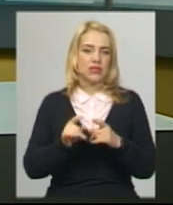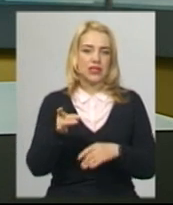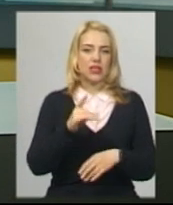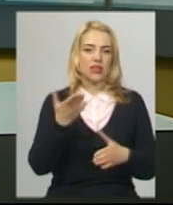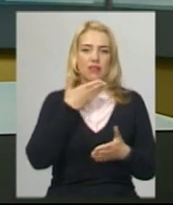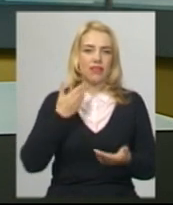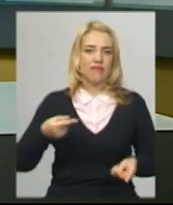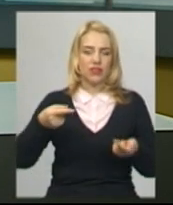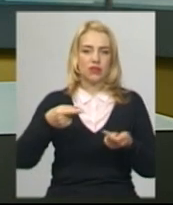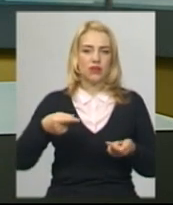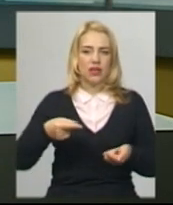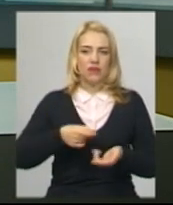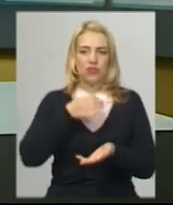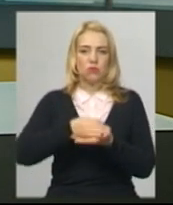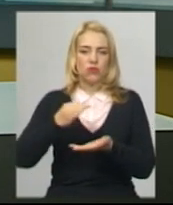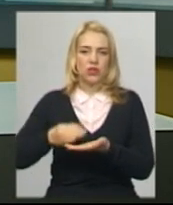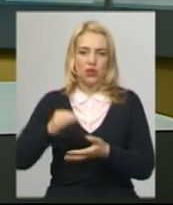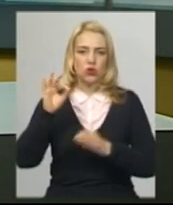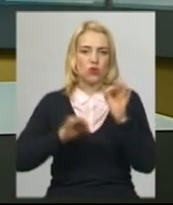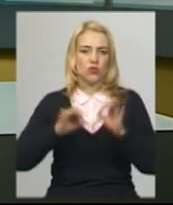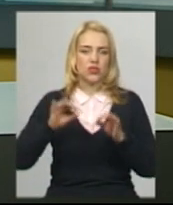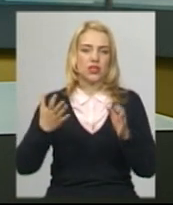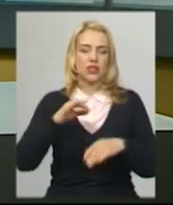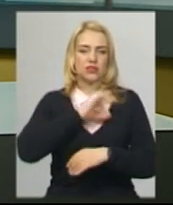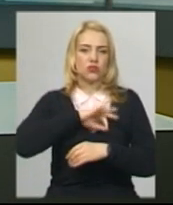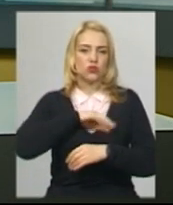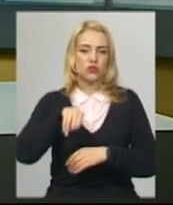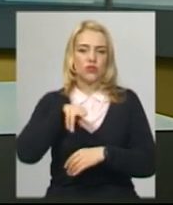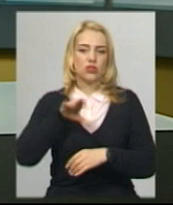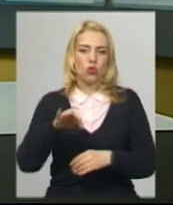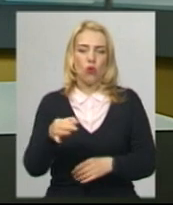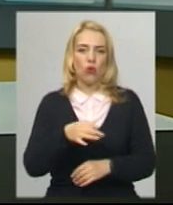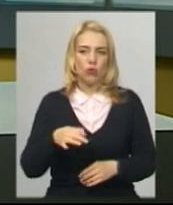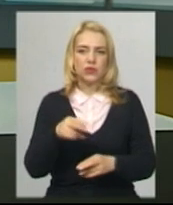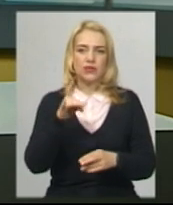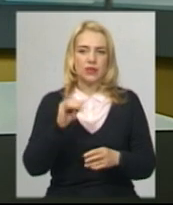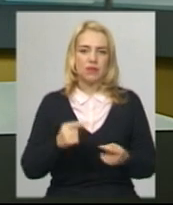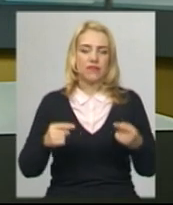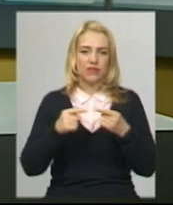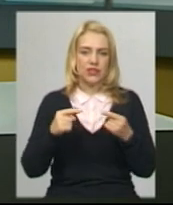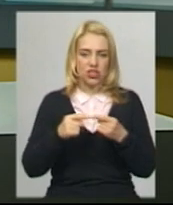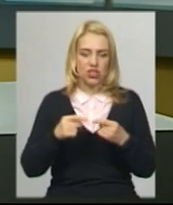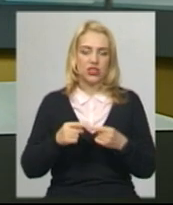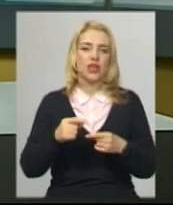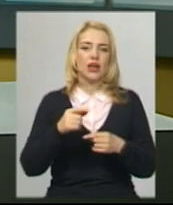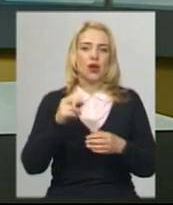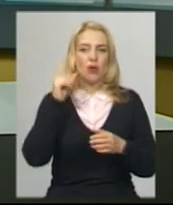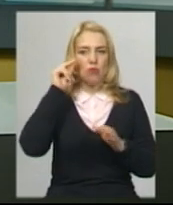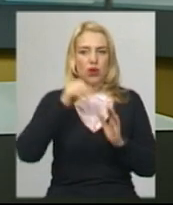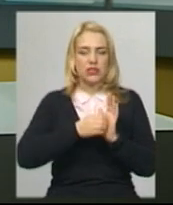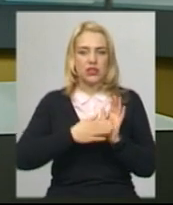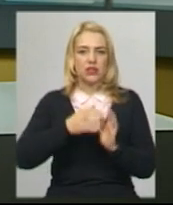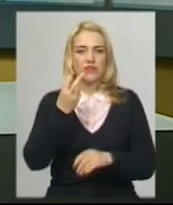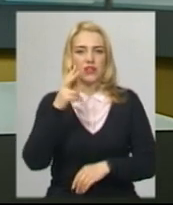які не відповідають коефіцієнту, який застосовується до області при визначенні граничних показників. А саме 12 осіб, які